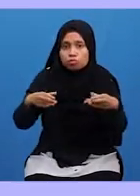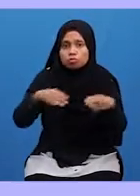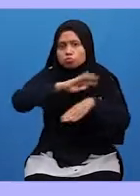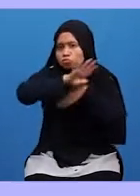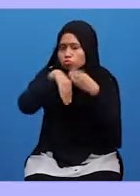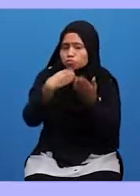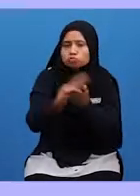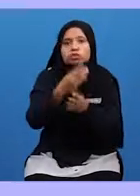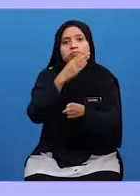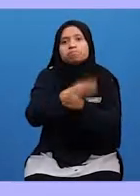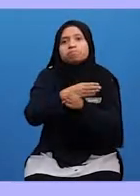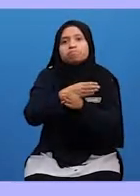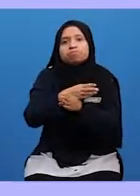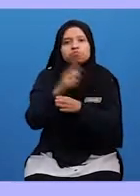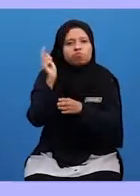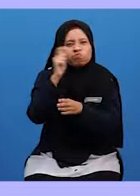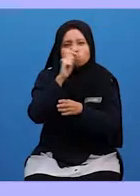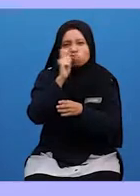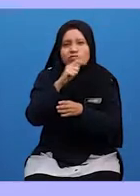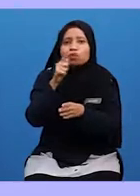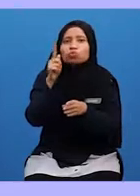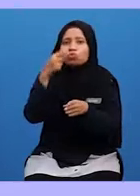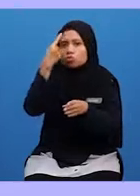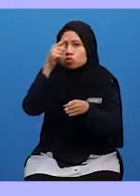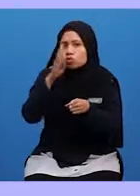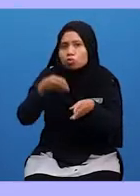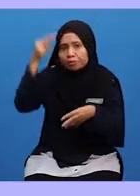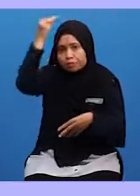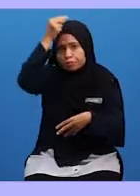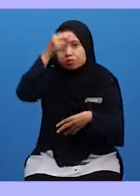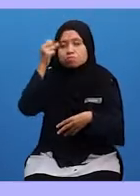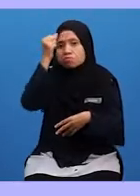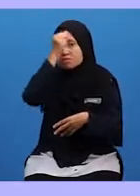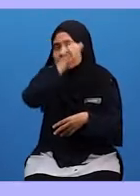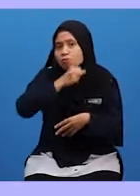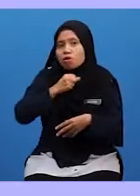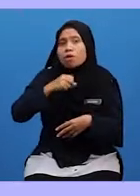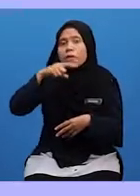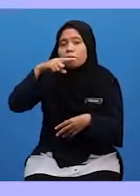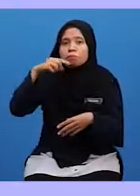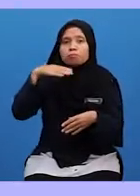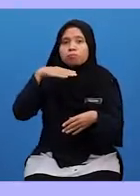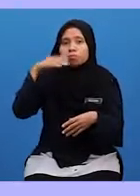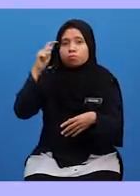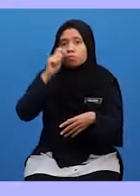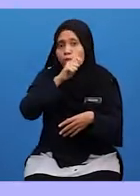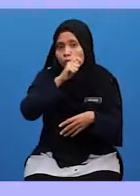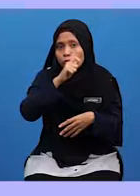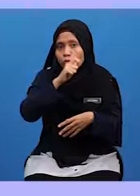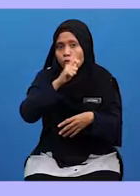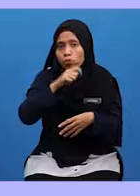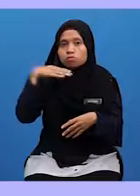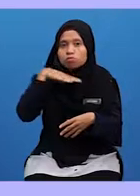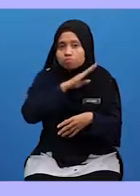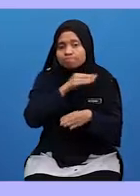Benar Mustahil Bagi seorang Nabi itu bersifat pemohong Penipu Dan